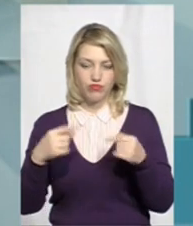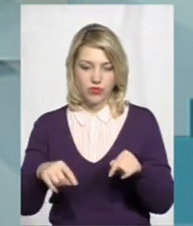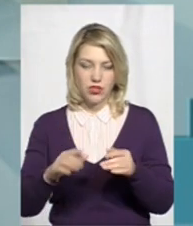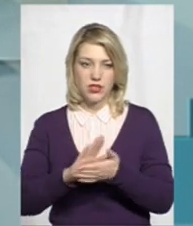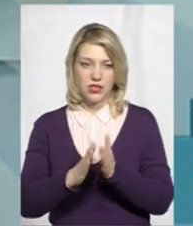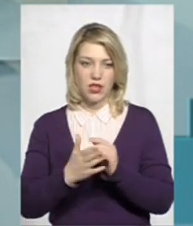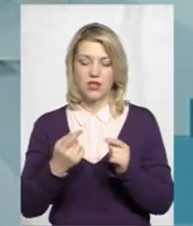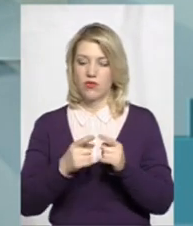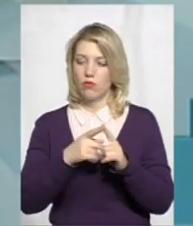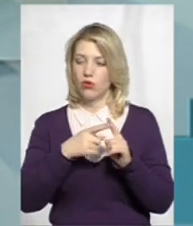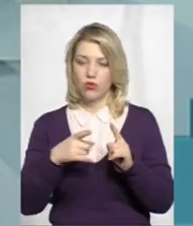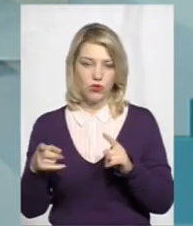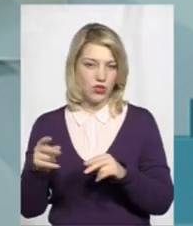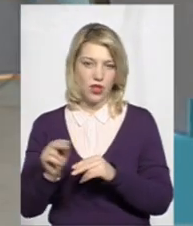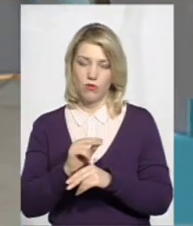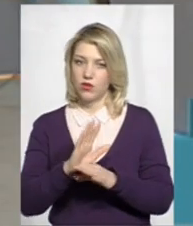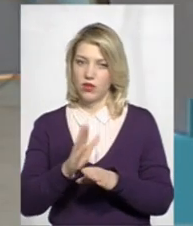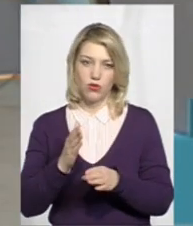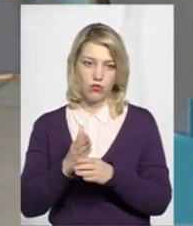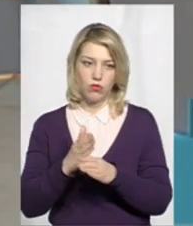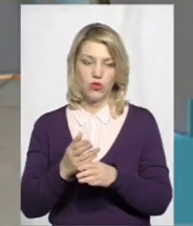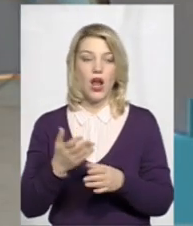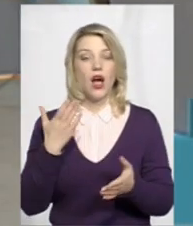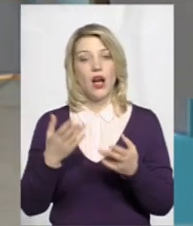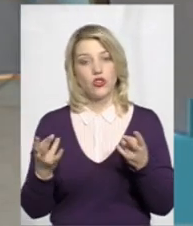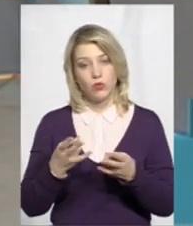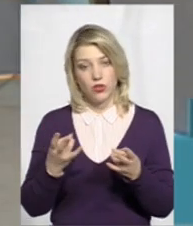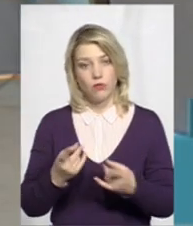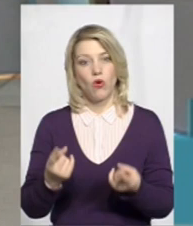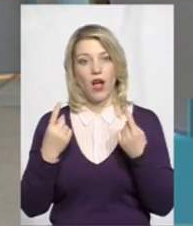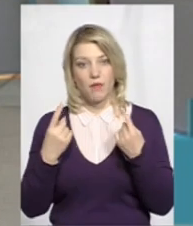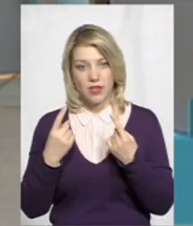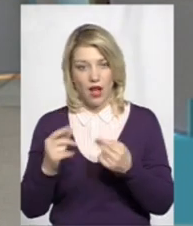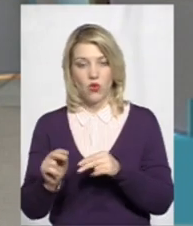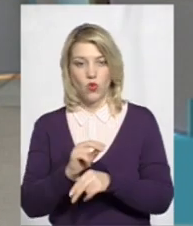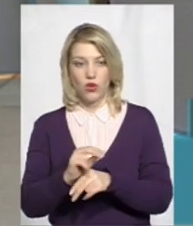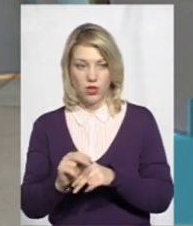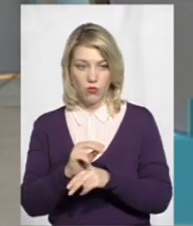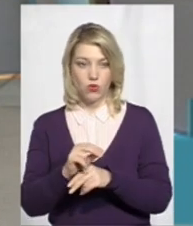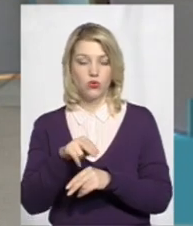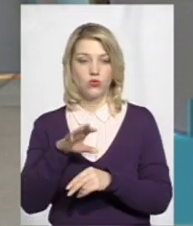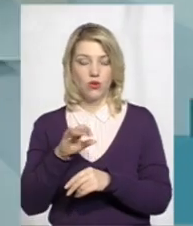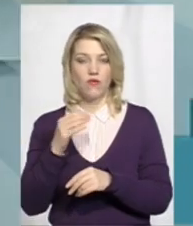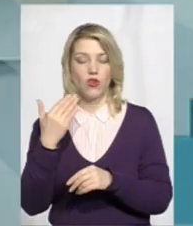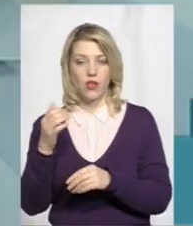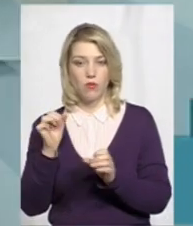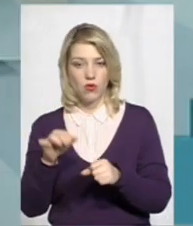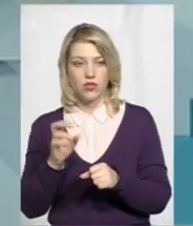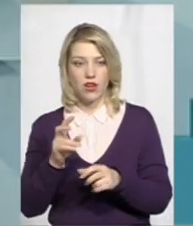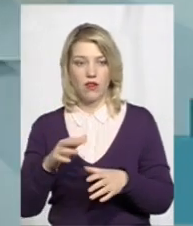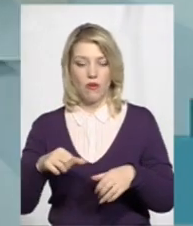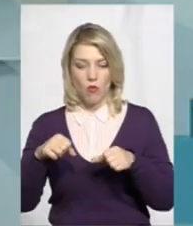ніякий поточний ремонт вже не допоможе. А от якщо потребує капітального, що тоді вони мають? Якщо потребує капітального, вони можуть як